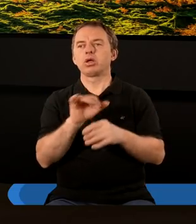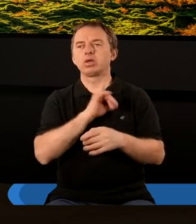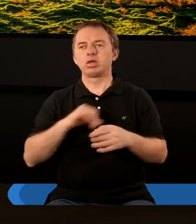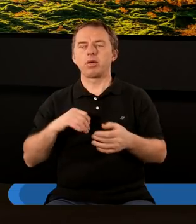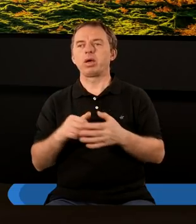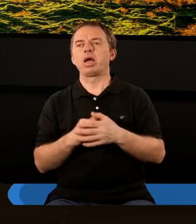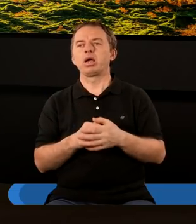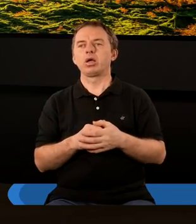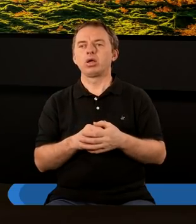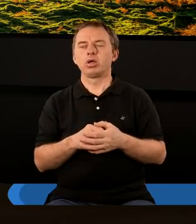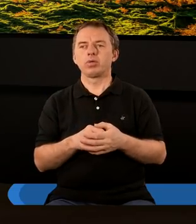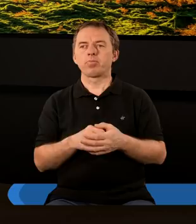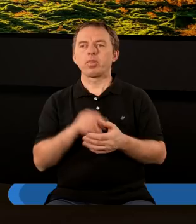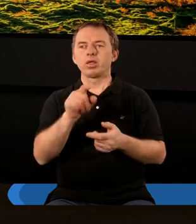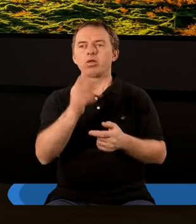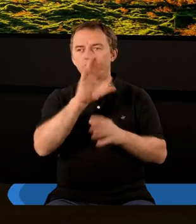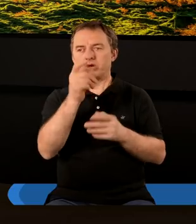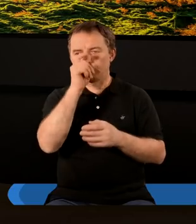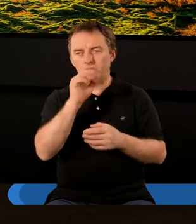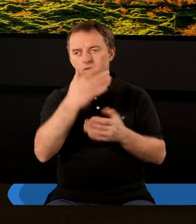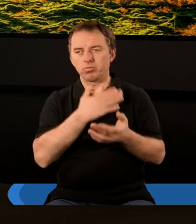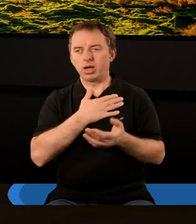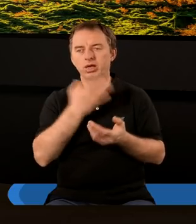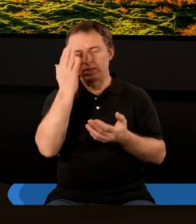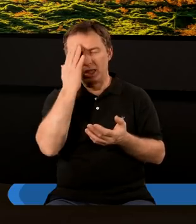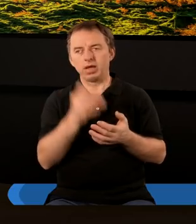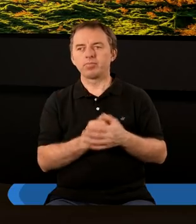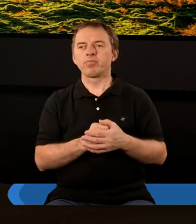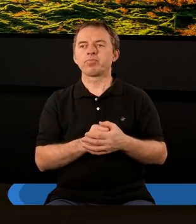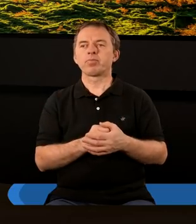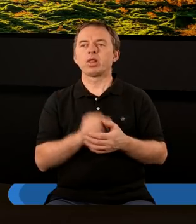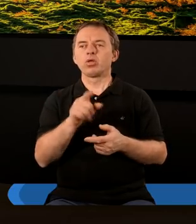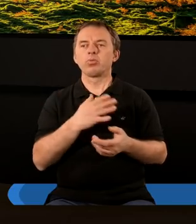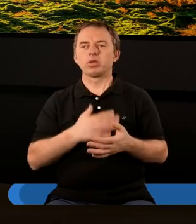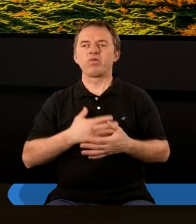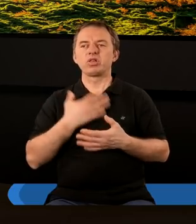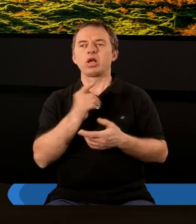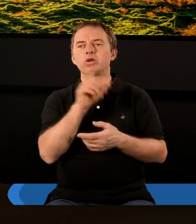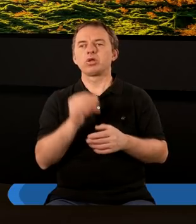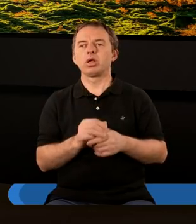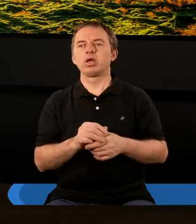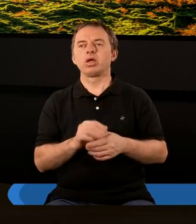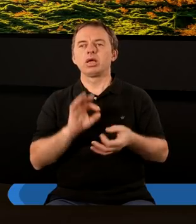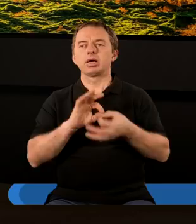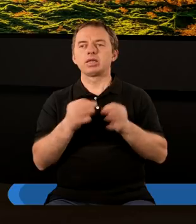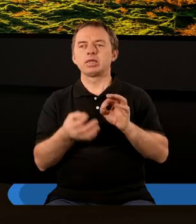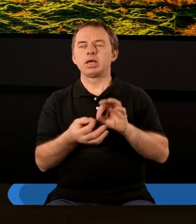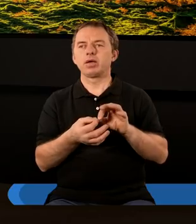samych. O prawdę o złego i o wszystkim innym, prawda? I właśnie to mi się wydaje, że kiedy